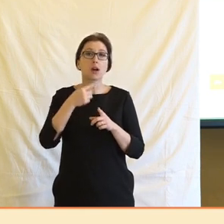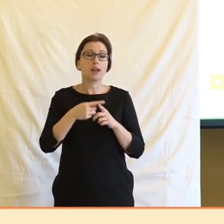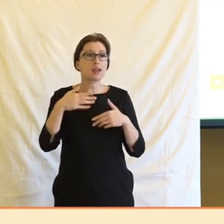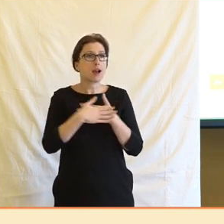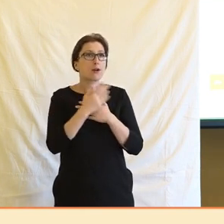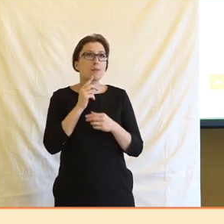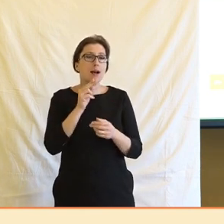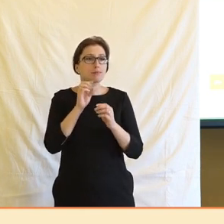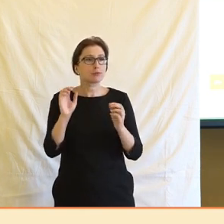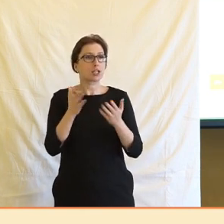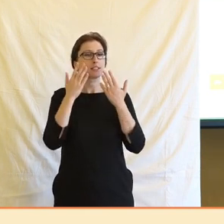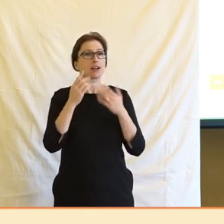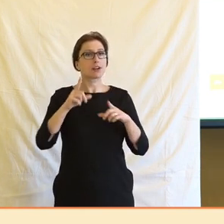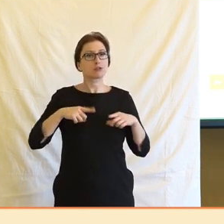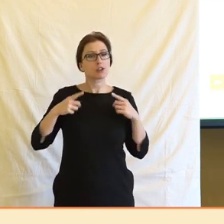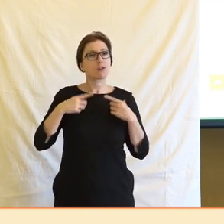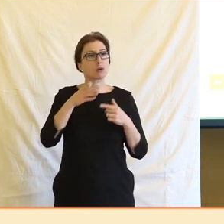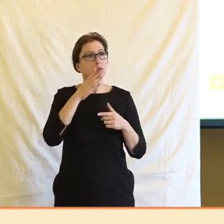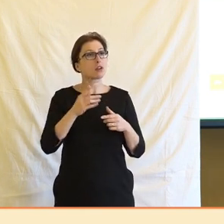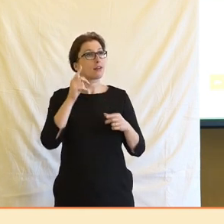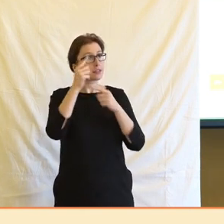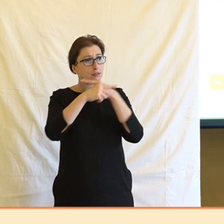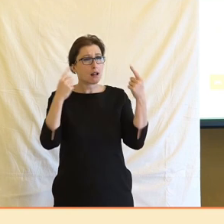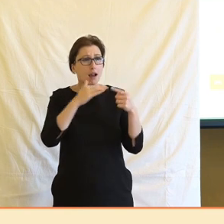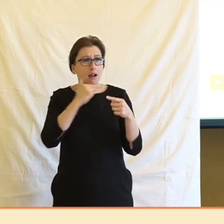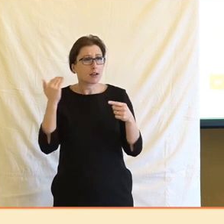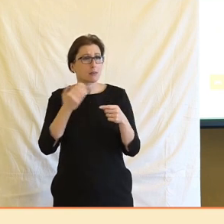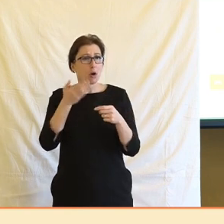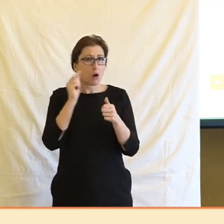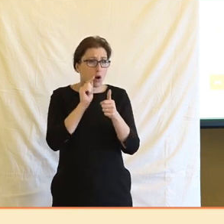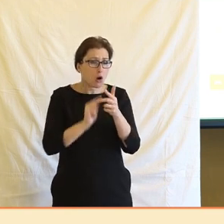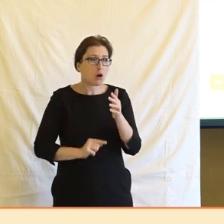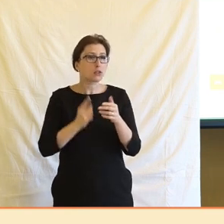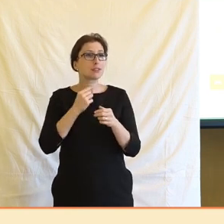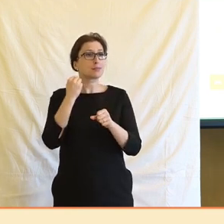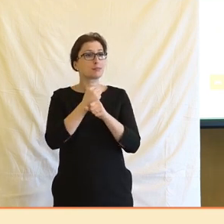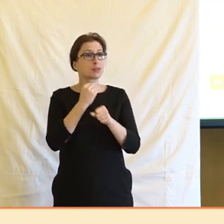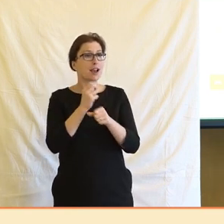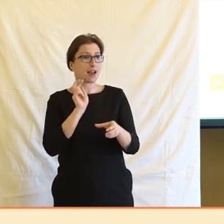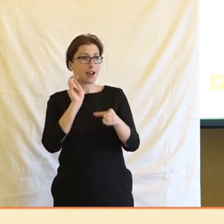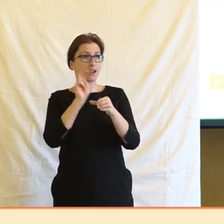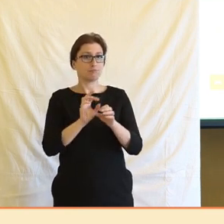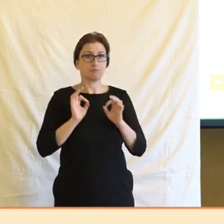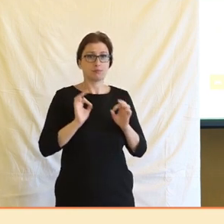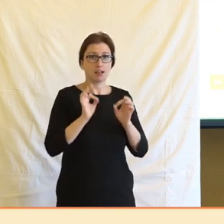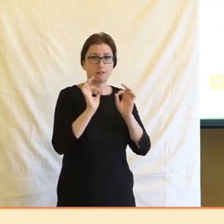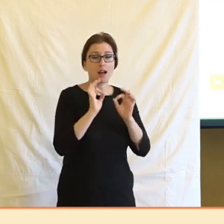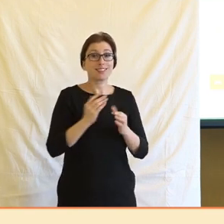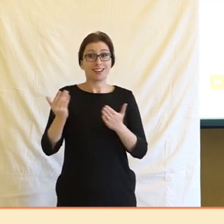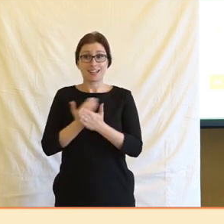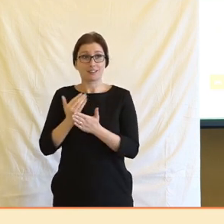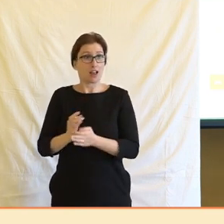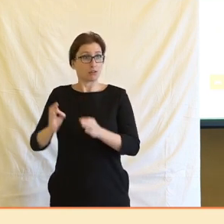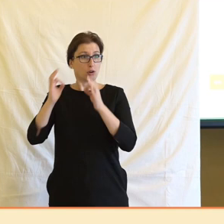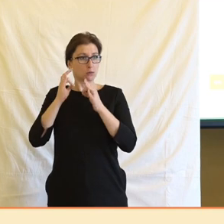o ten romantický pohled na život, že mě vysoké vzdělání a dobrá pozice ve společensky uznávané profesi bude dobře živit, tak